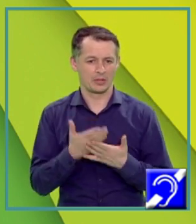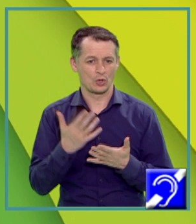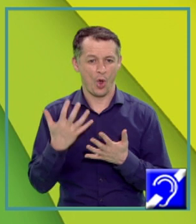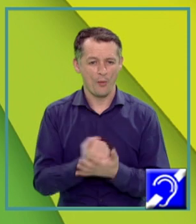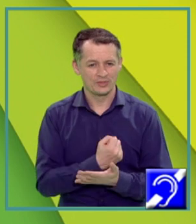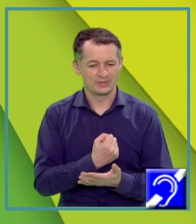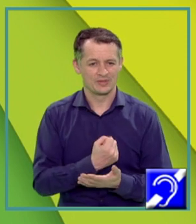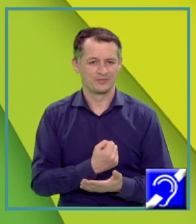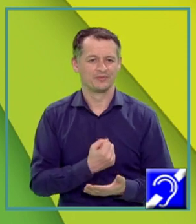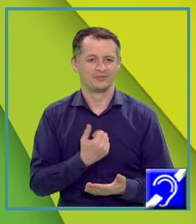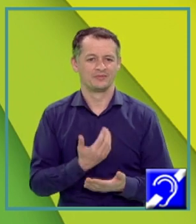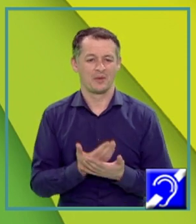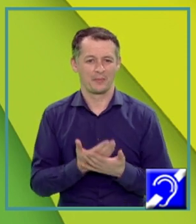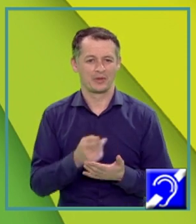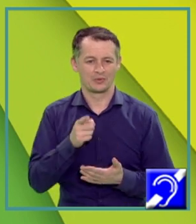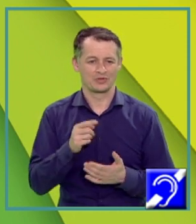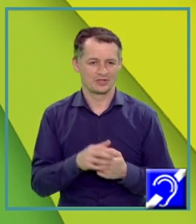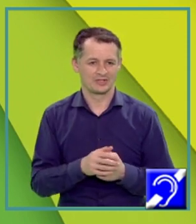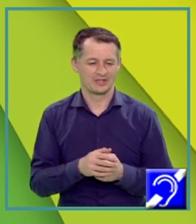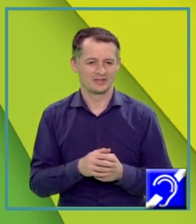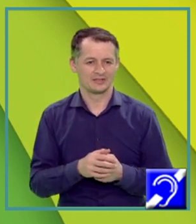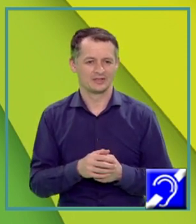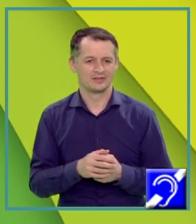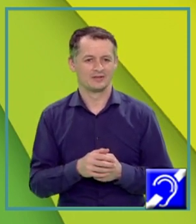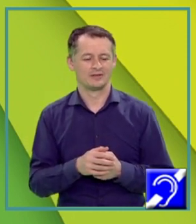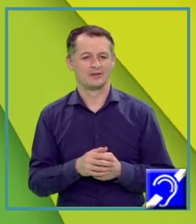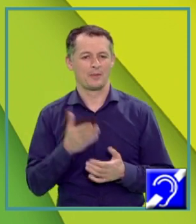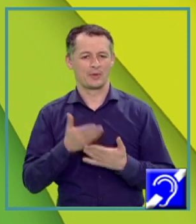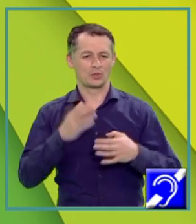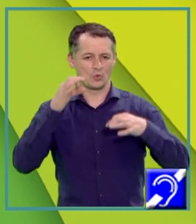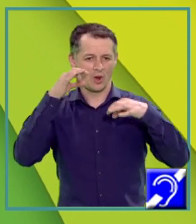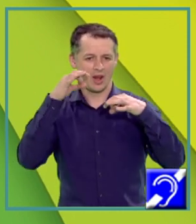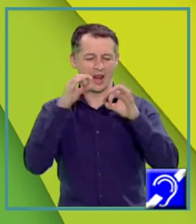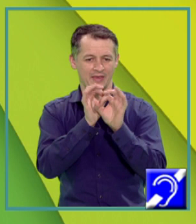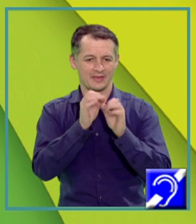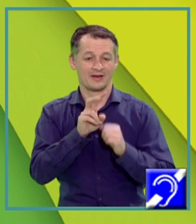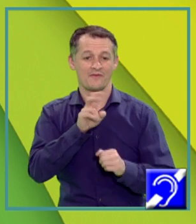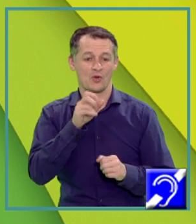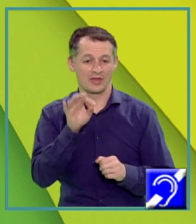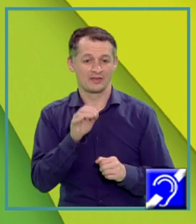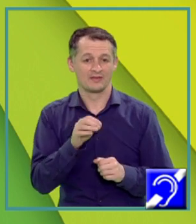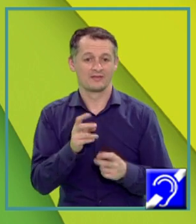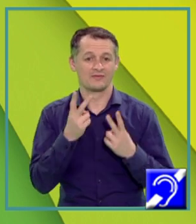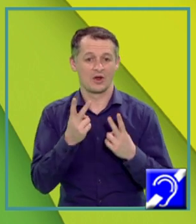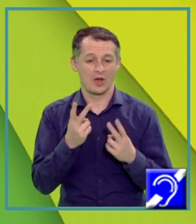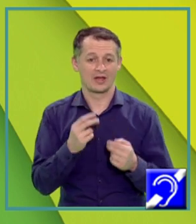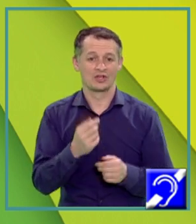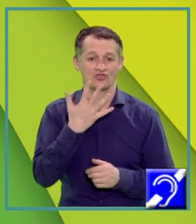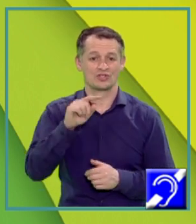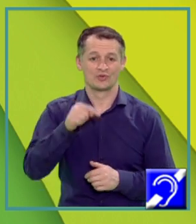obținem pentru convergența lentilei în cazul radiației violet Valoarea 5